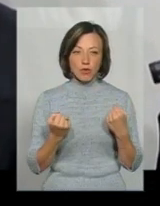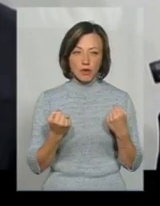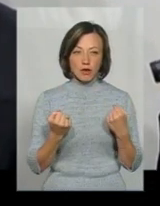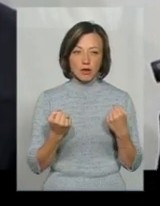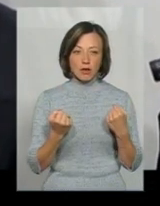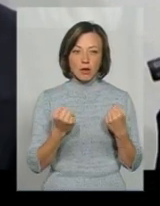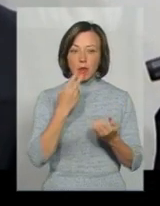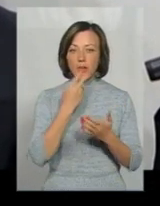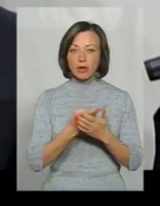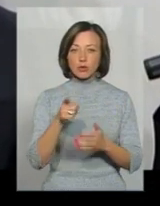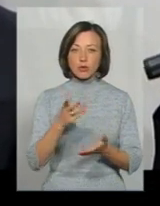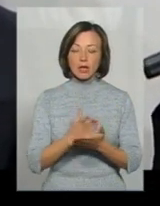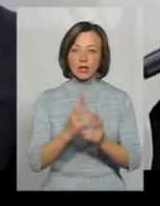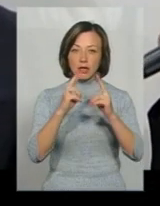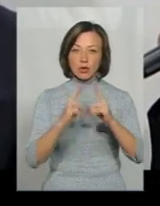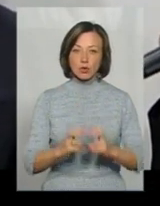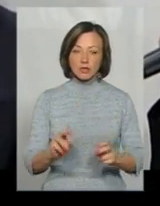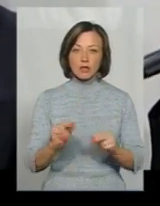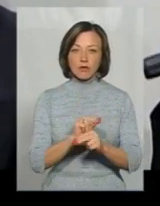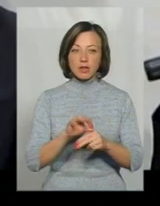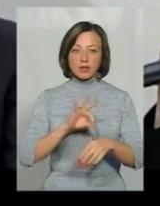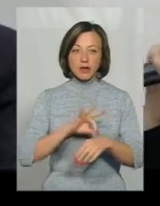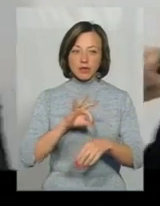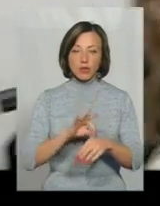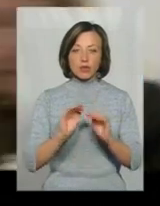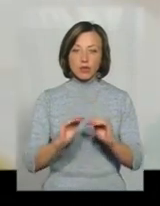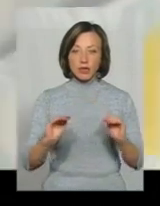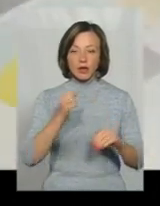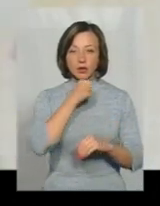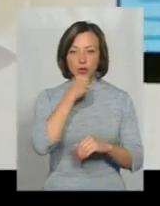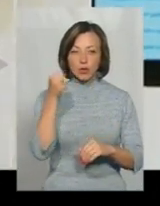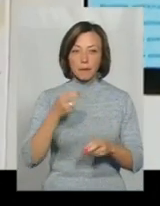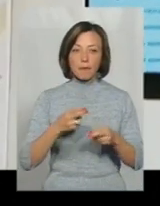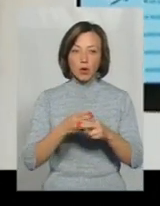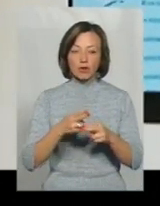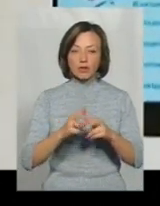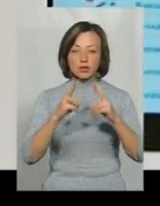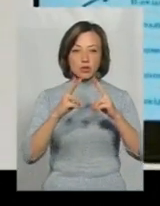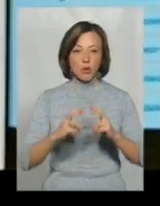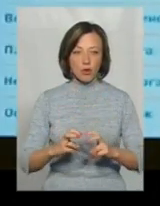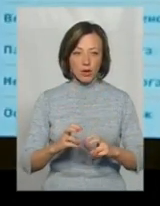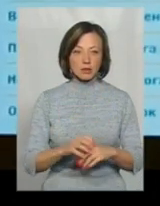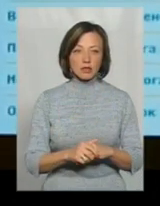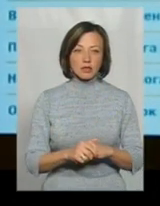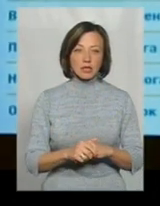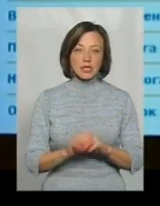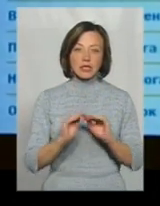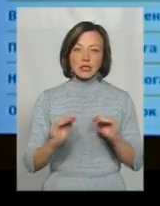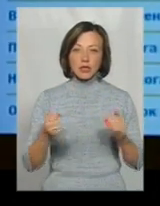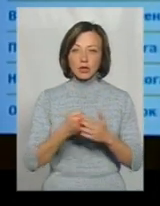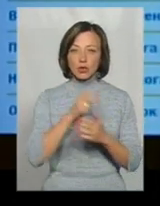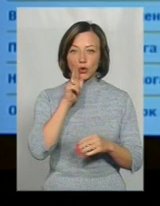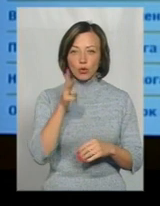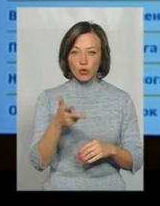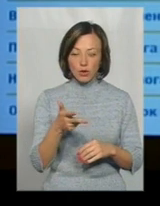Бачите, що тут є і діагностика лікування захворювання дітей, дорослих, профилактичні огляди, огляди дітей до 3